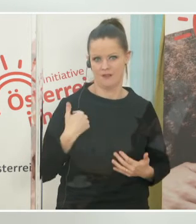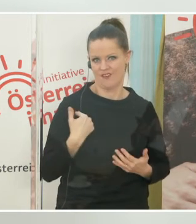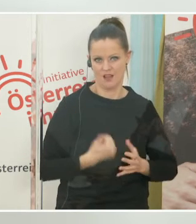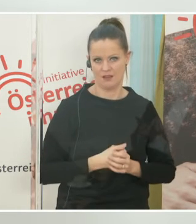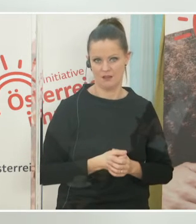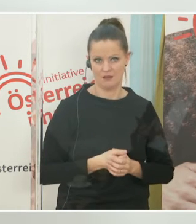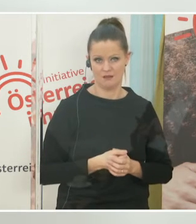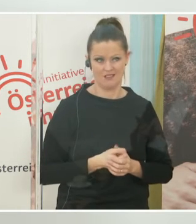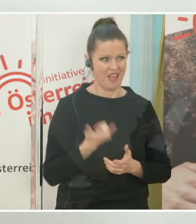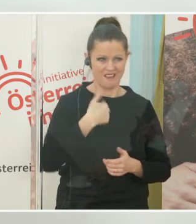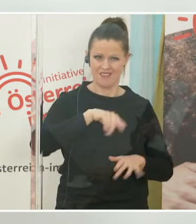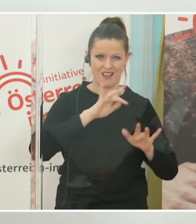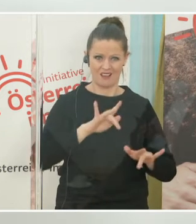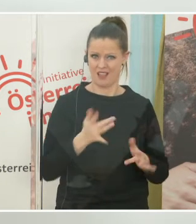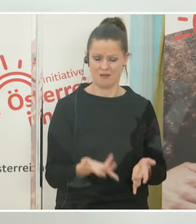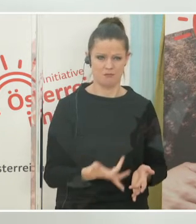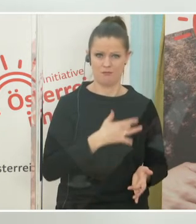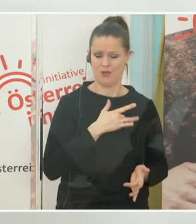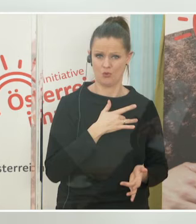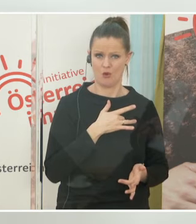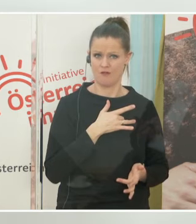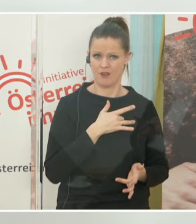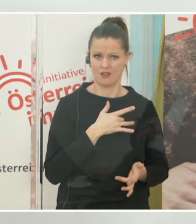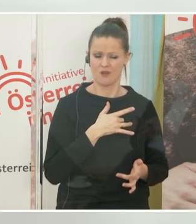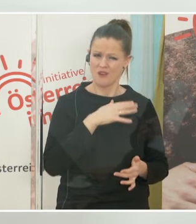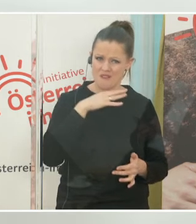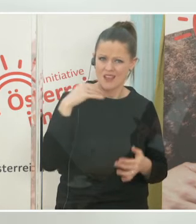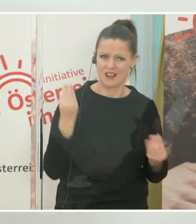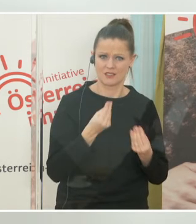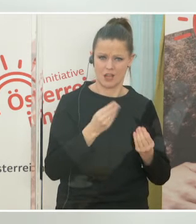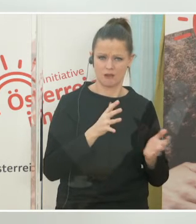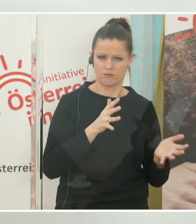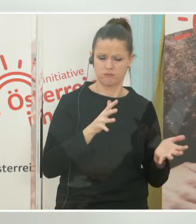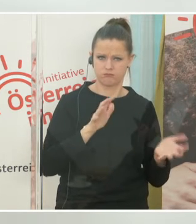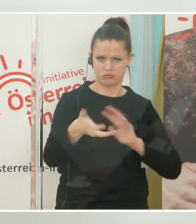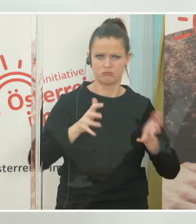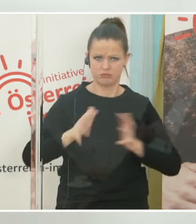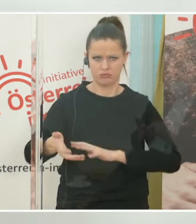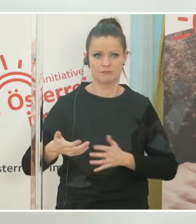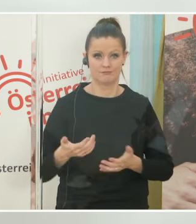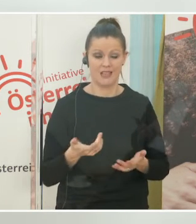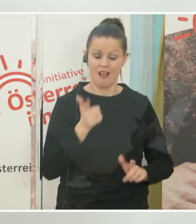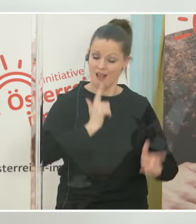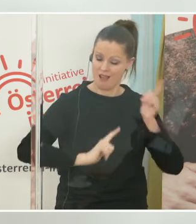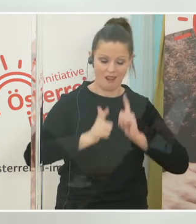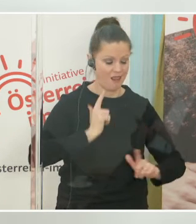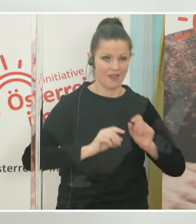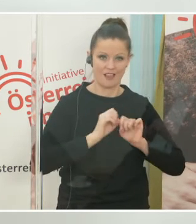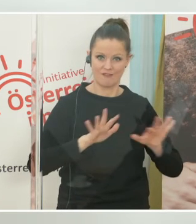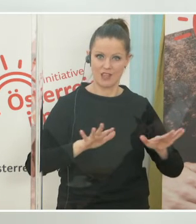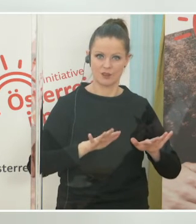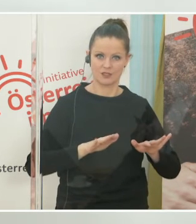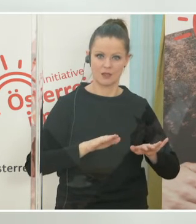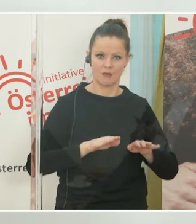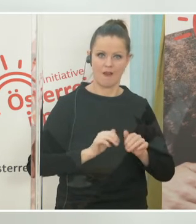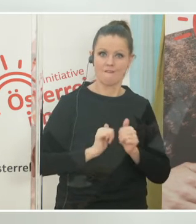dass wir nicht unverletzlich sind. Immer war uns das Virus bedauerlicherweise einen Schritt voraus und hat uns gezwungen, unser Leben